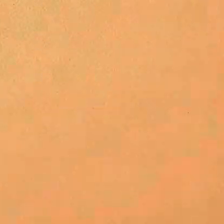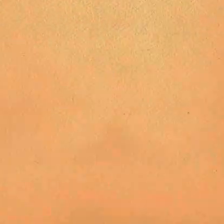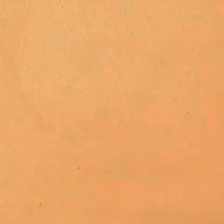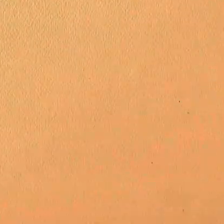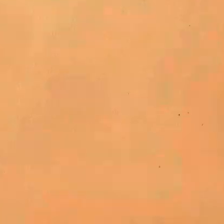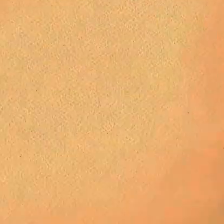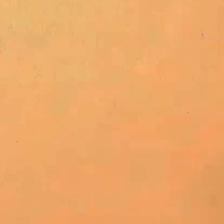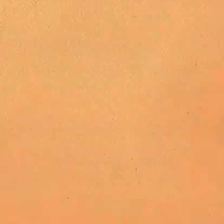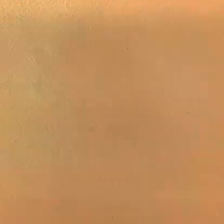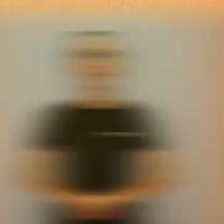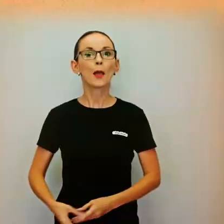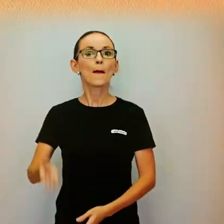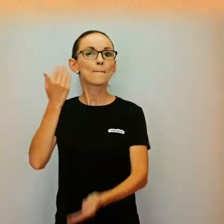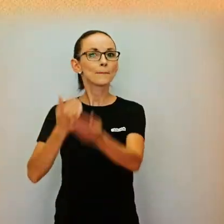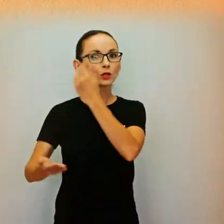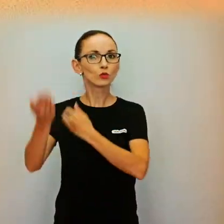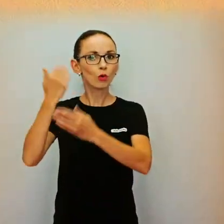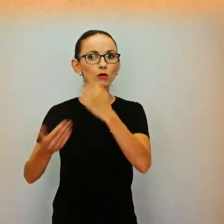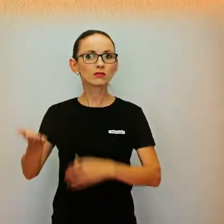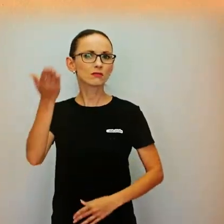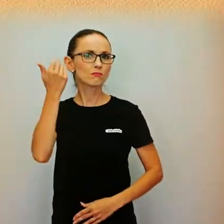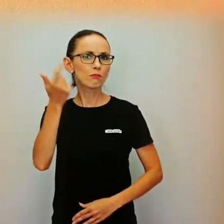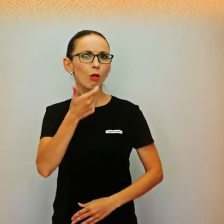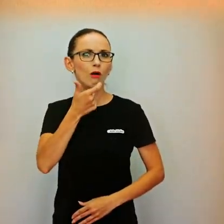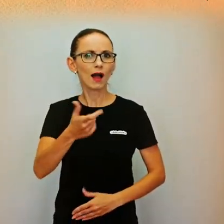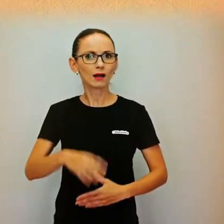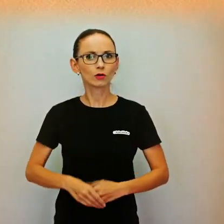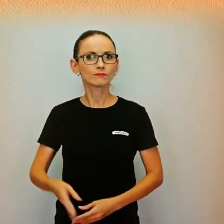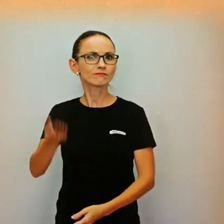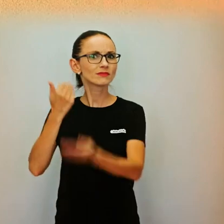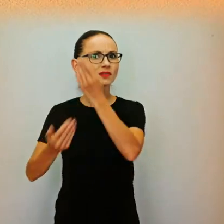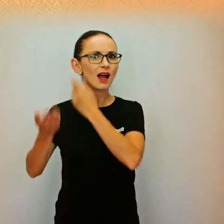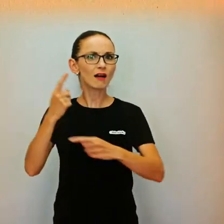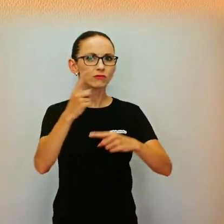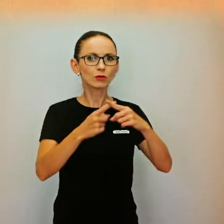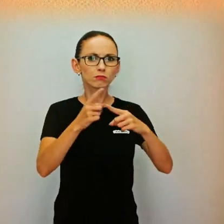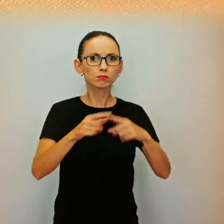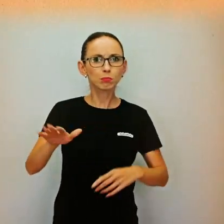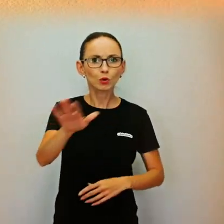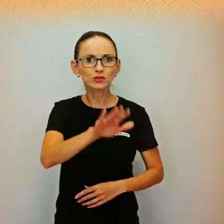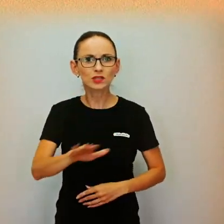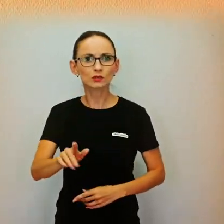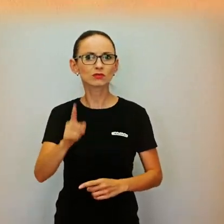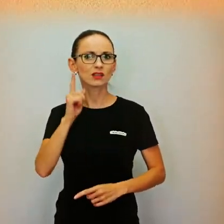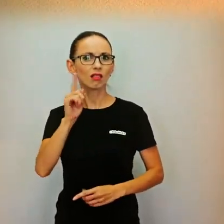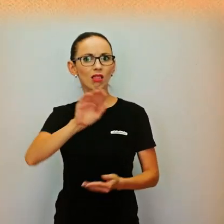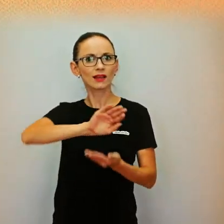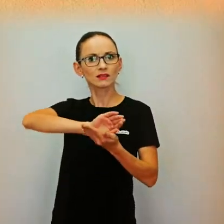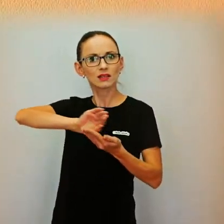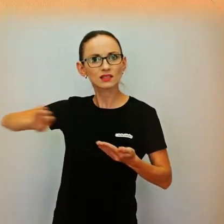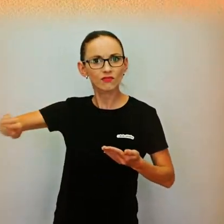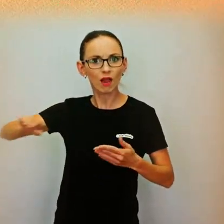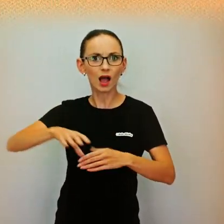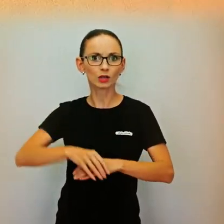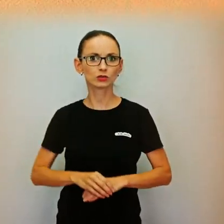Na začiatok Saša musíme pozrieť trochu dominulosti. Najmä počas minulého režimu totiž nebolo vňadúce, aby sa